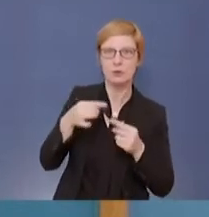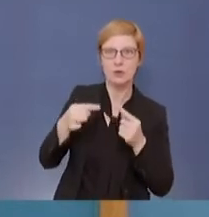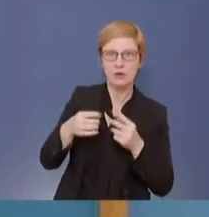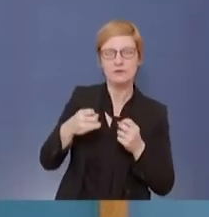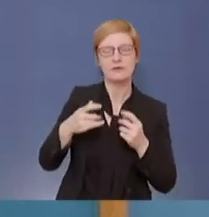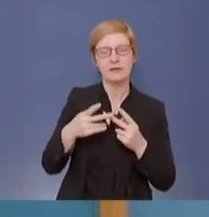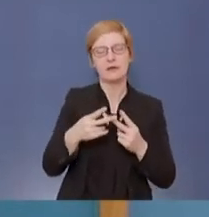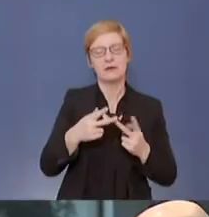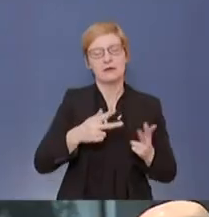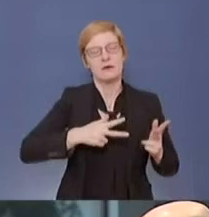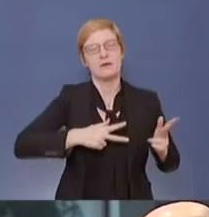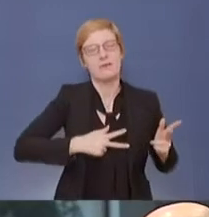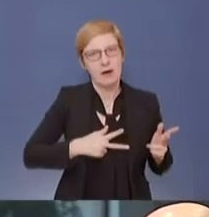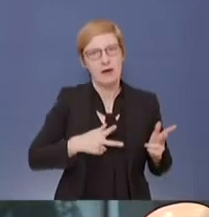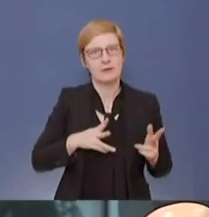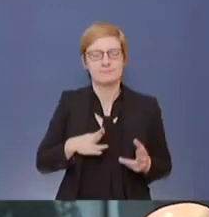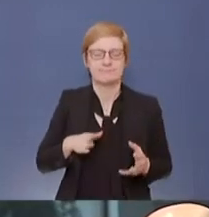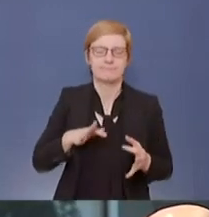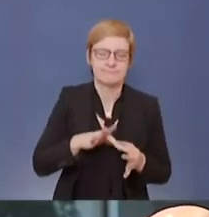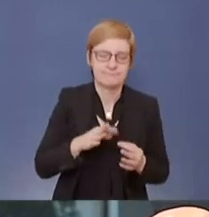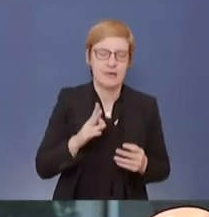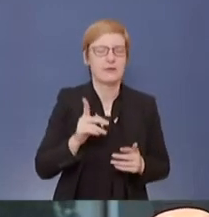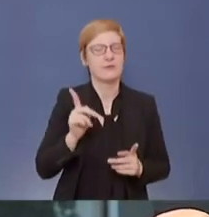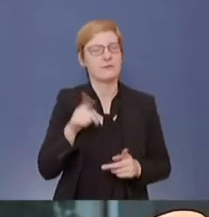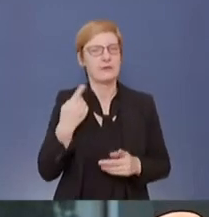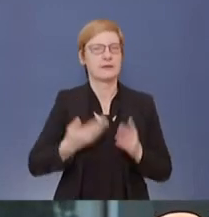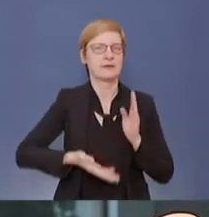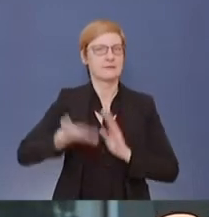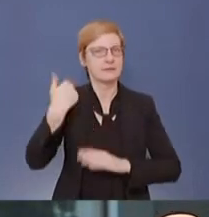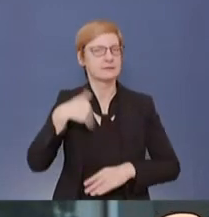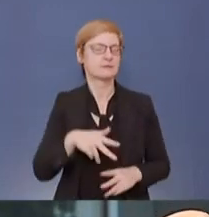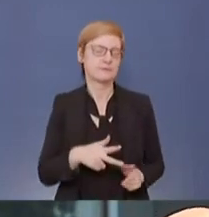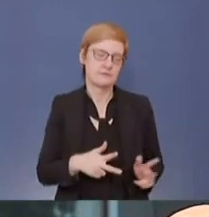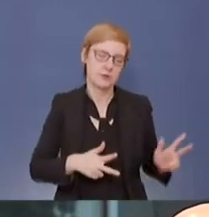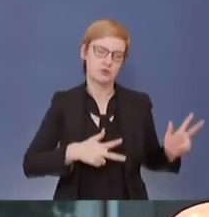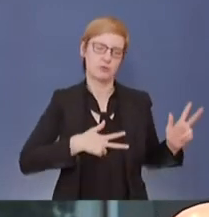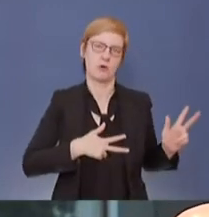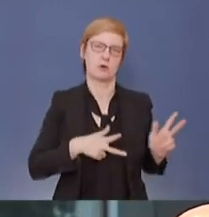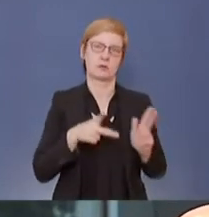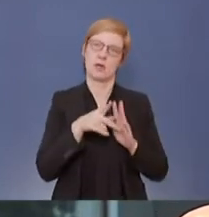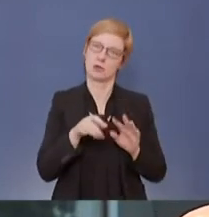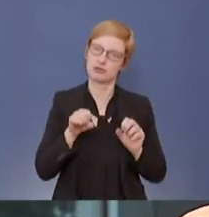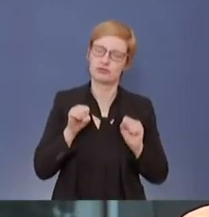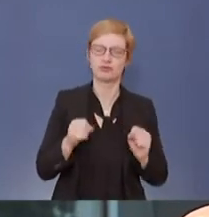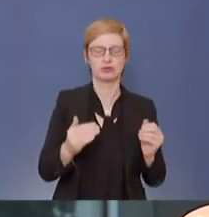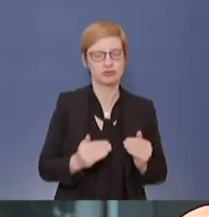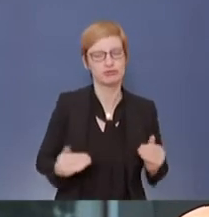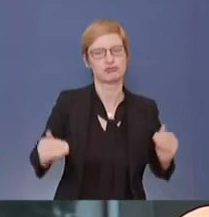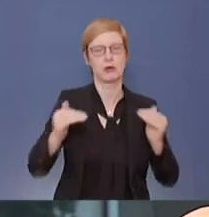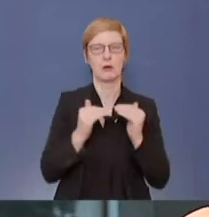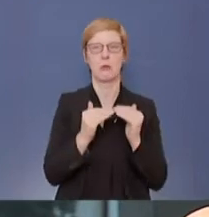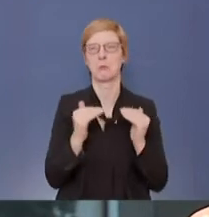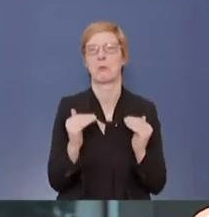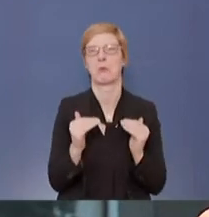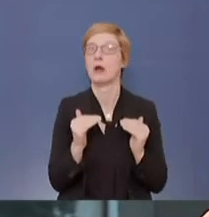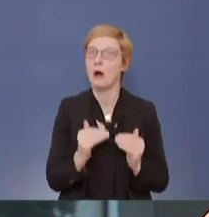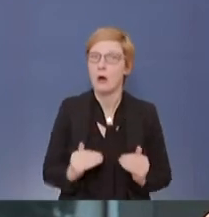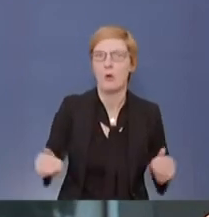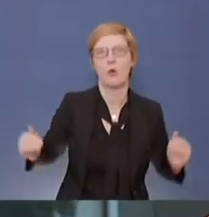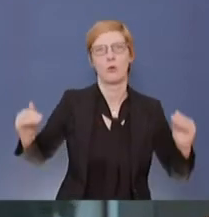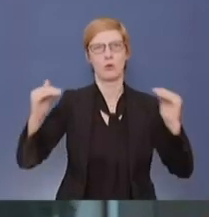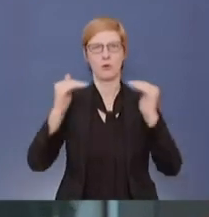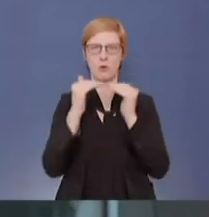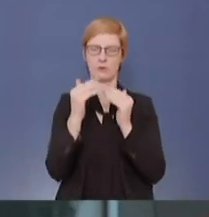tatsächlich an diesem Versprechen des Datenschutzes, des hohen Datenschutzstandards. Ich will noch etwas dazu sagen. Manche der Forderungen,